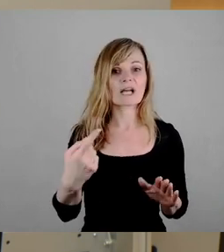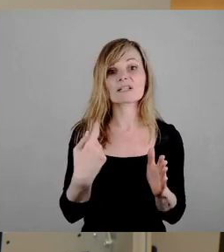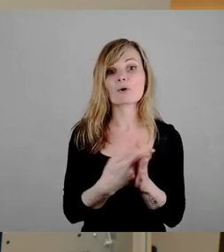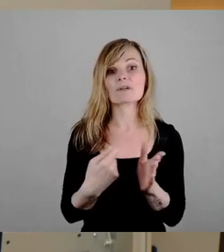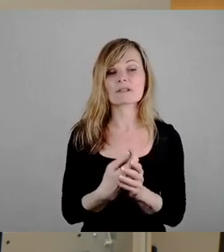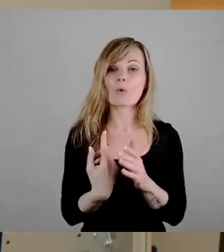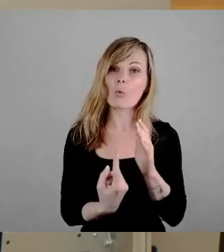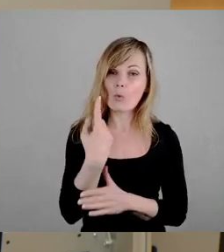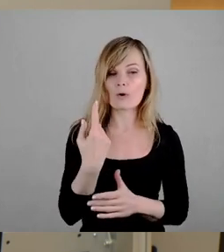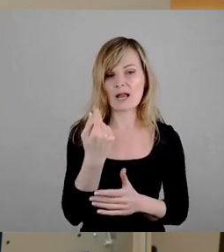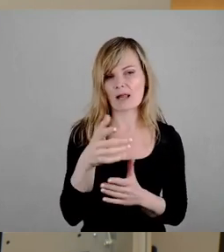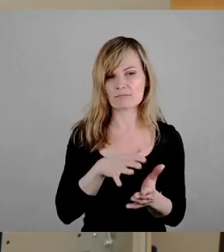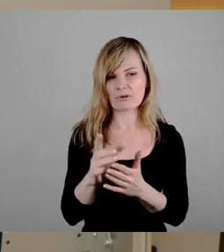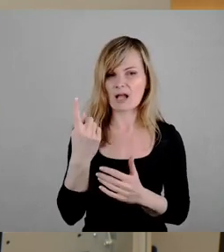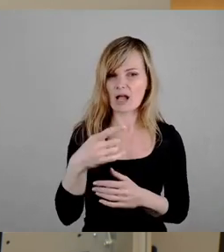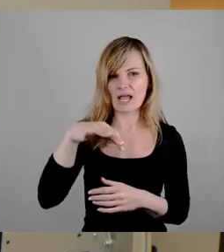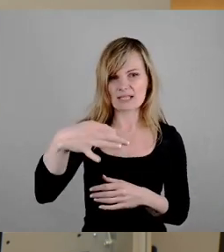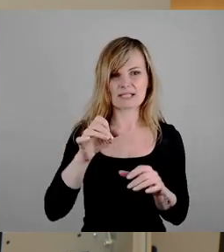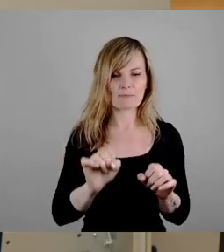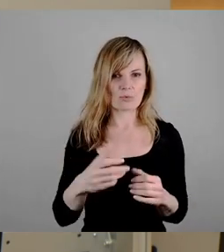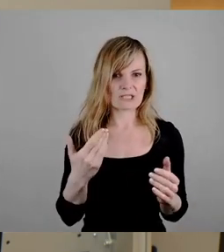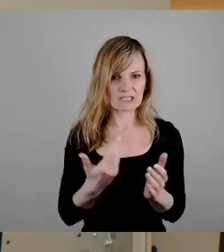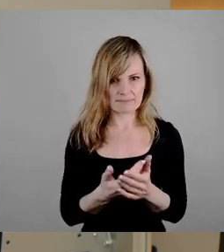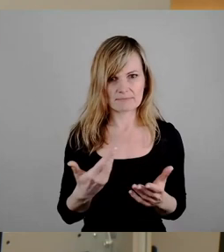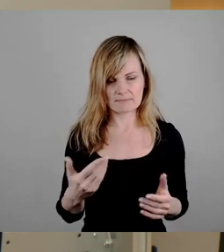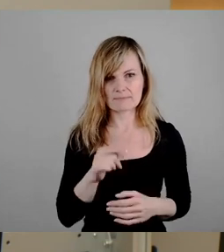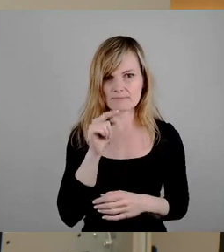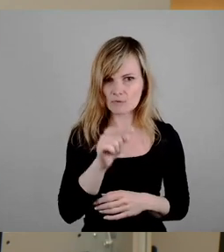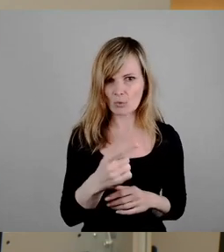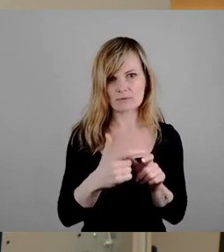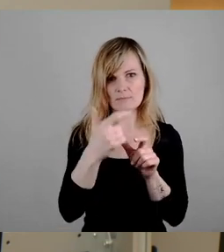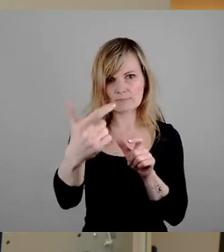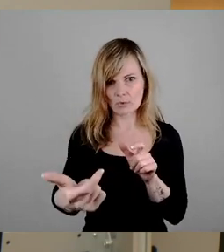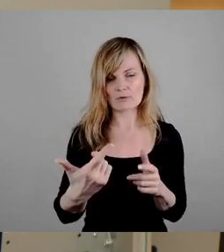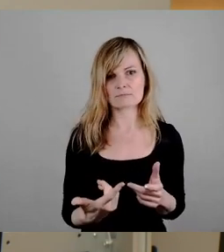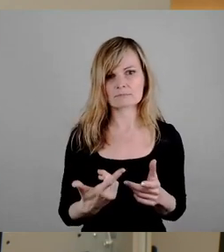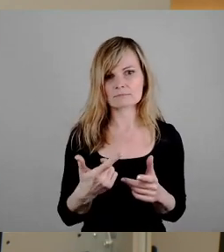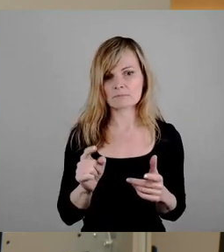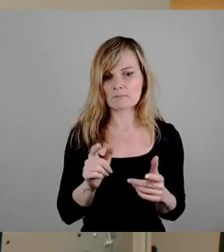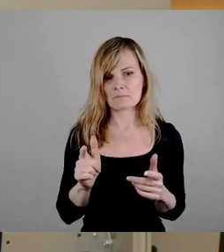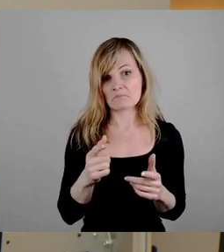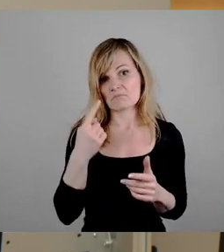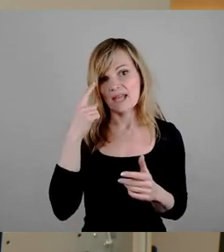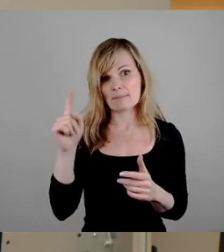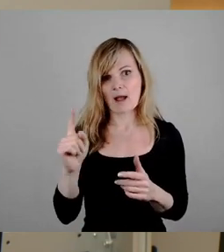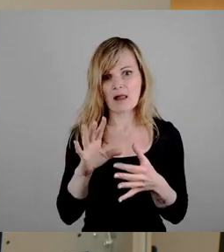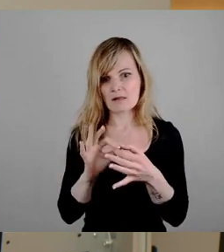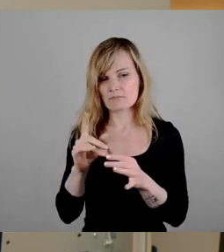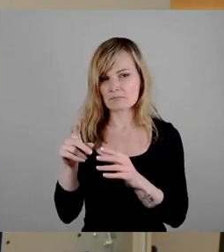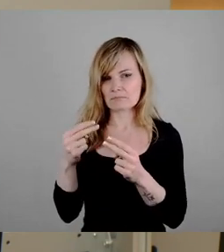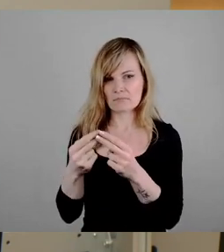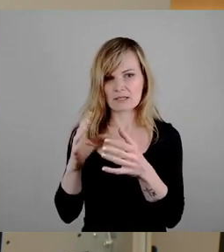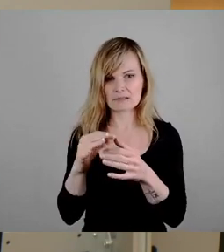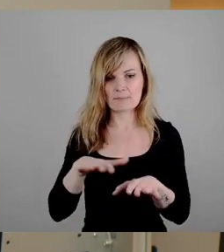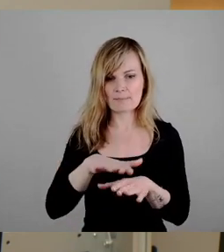Haufen Geld, aber das ist die einzige Möglichkeit, die es gibt, im Prinzip dort auf dieser Brücke kaschiert, denkbar, pflegerig, im Prinzip den Platz zu